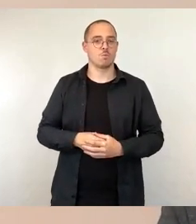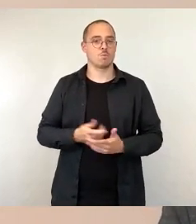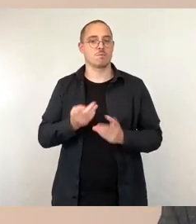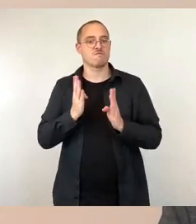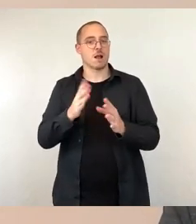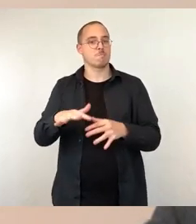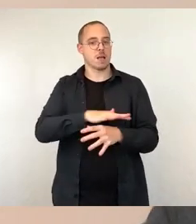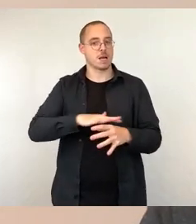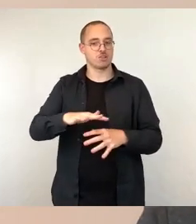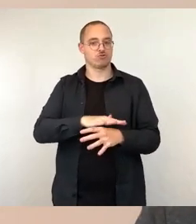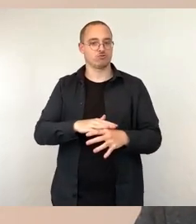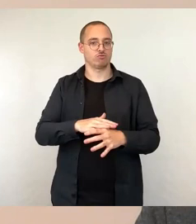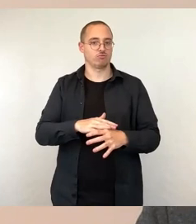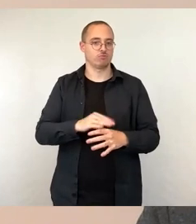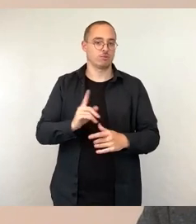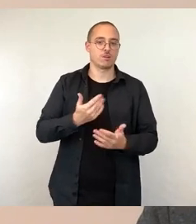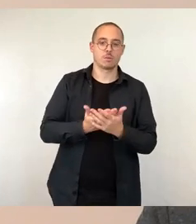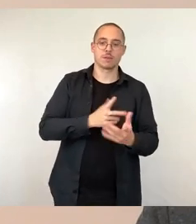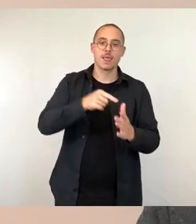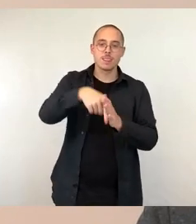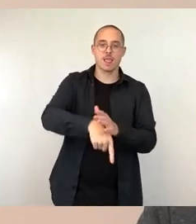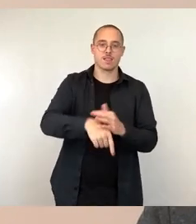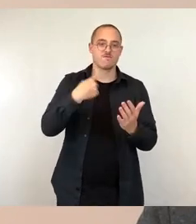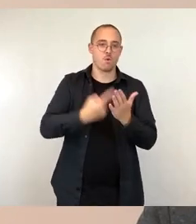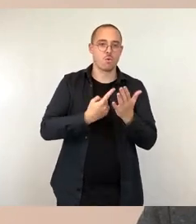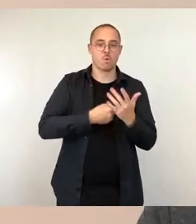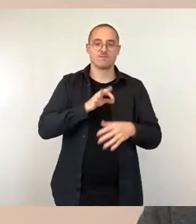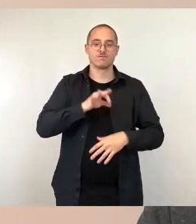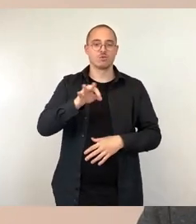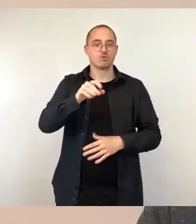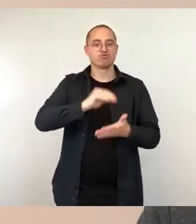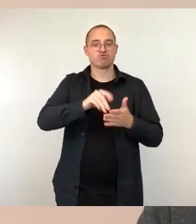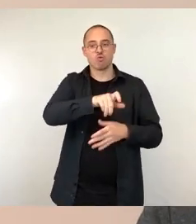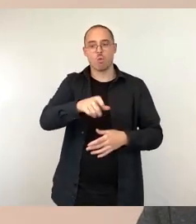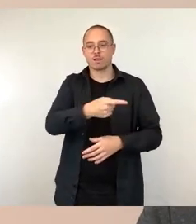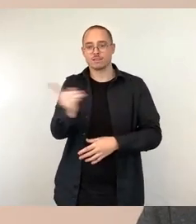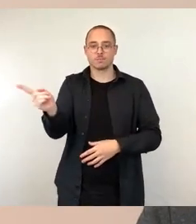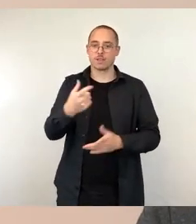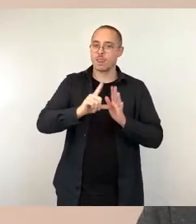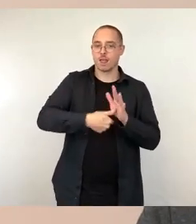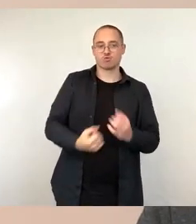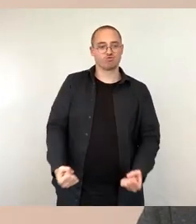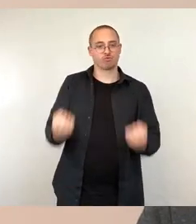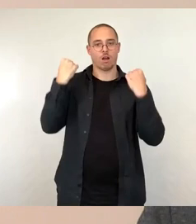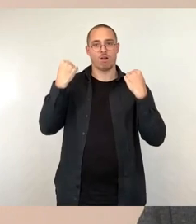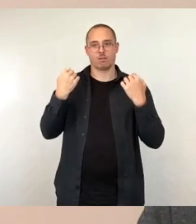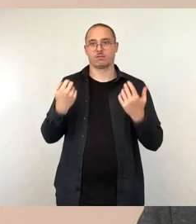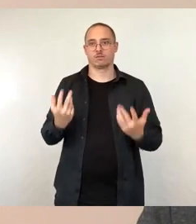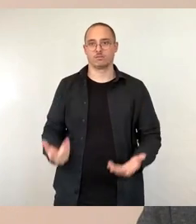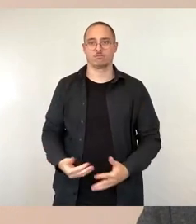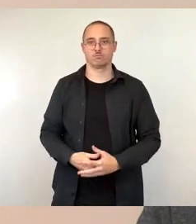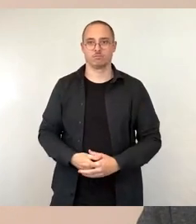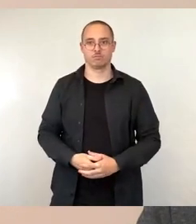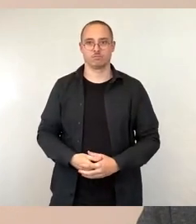leistungsstarke Schülerinnen und Schüler. So, jetzt bin ich mir nicht mehr sicher. Hatten Sie die zweite Frage schon gestellt? Ja.